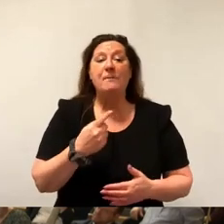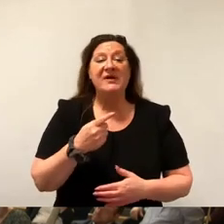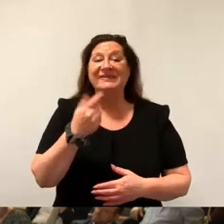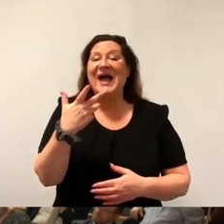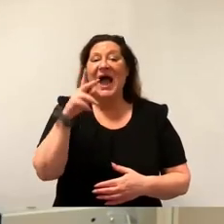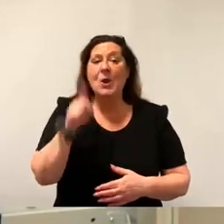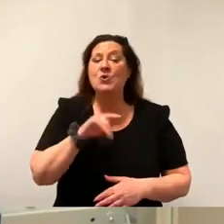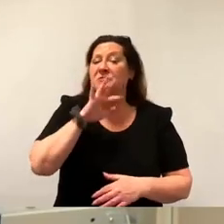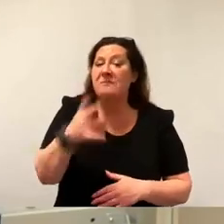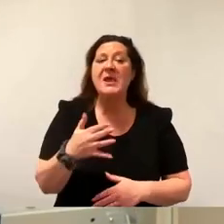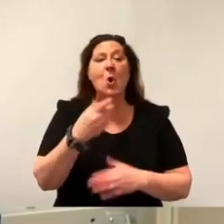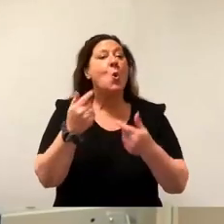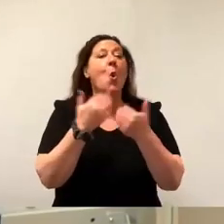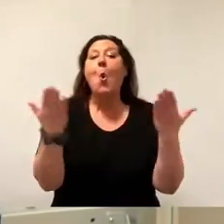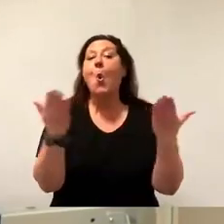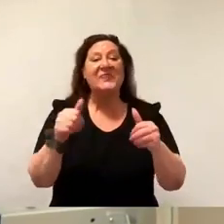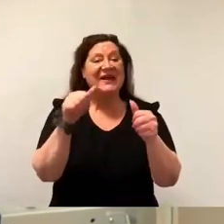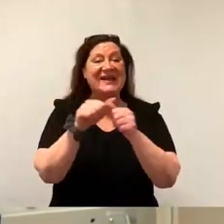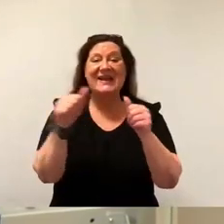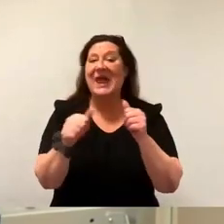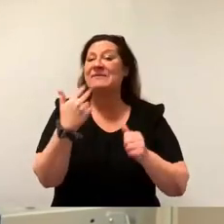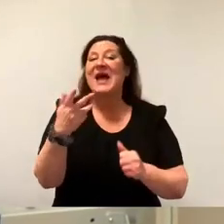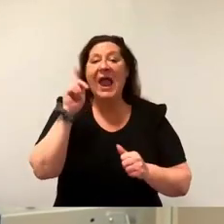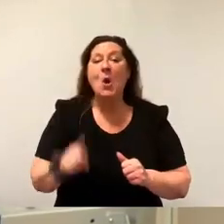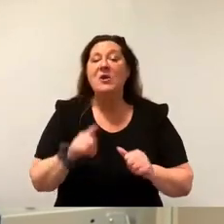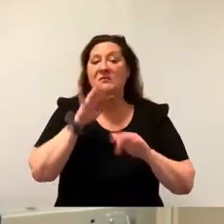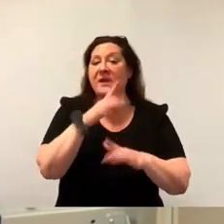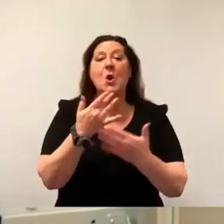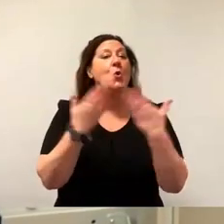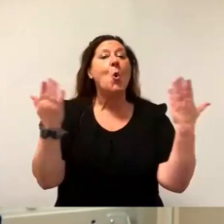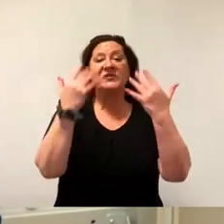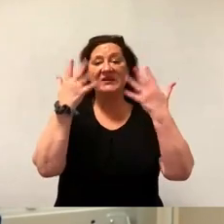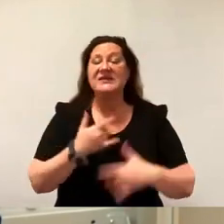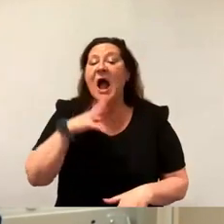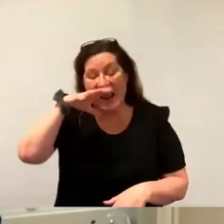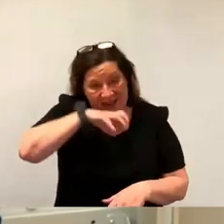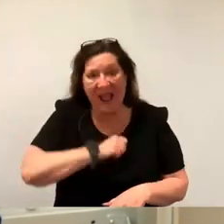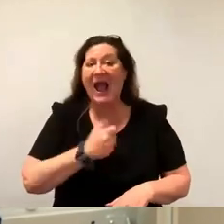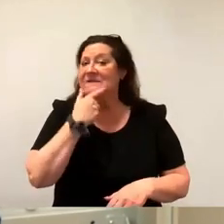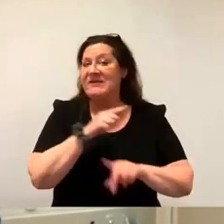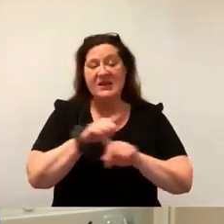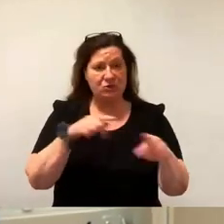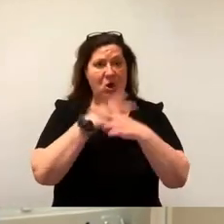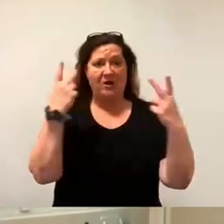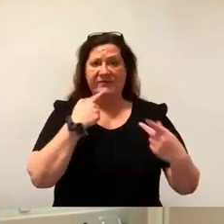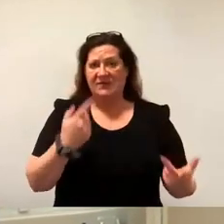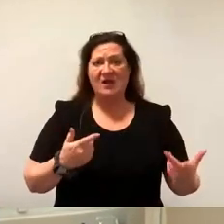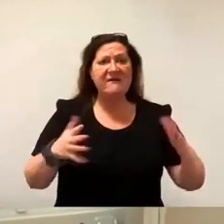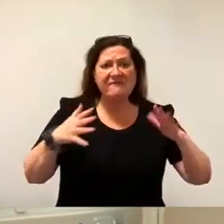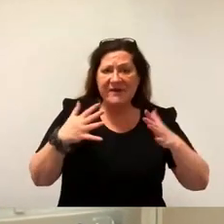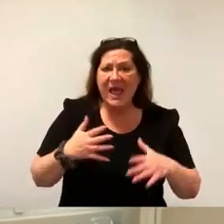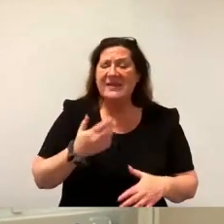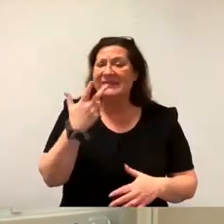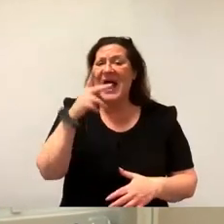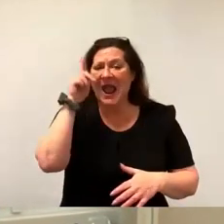eine Zahl, die du nicht sagen willst, weil sie wahrscheinlich immer noch so hoch ist, dass man was verteilen könnte. Vielleicht sind es auch die 300 abzüglich der